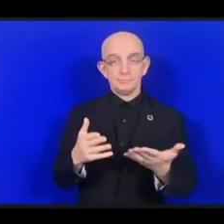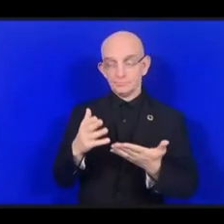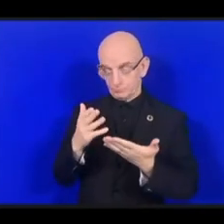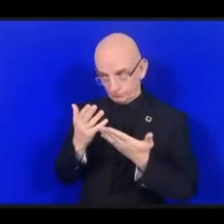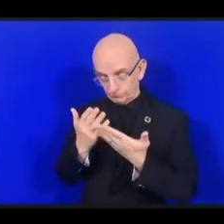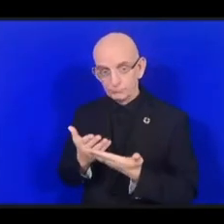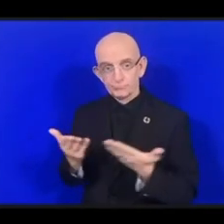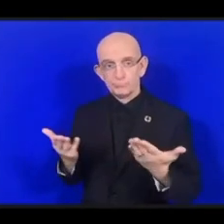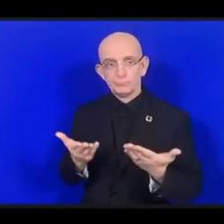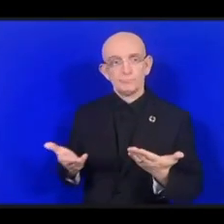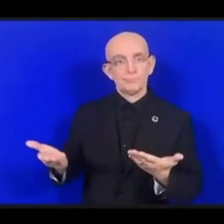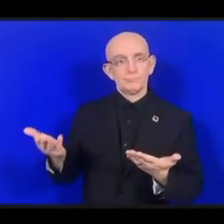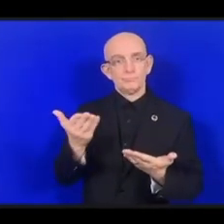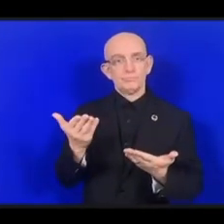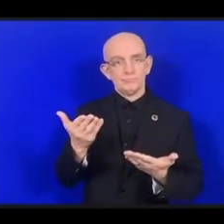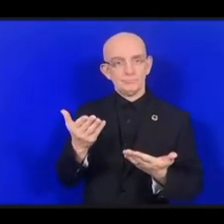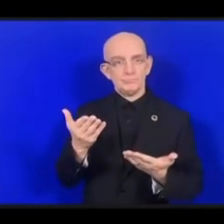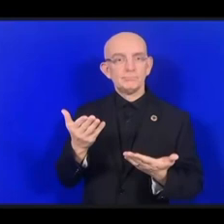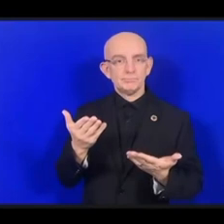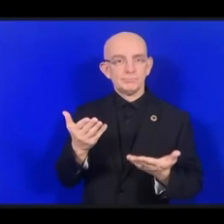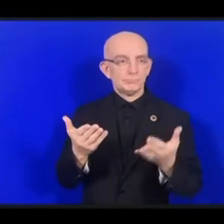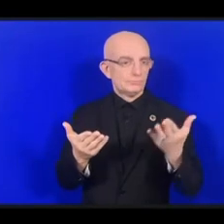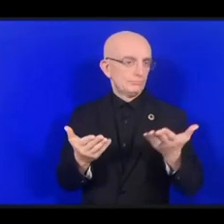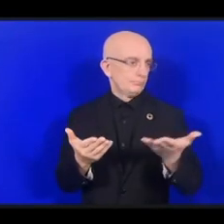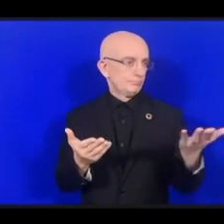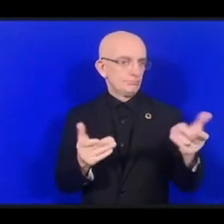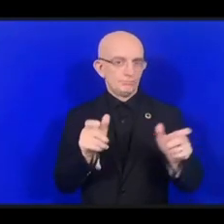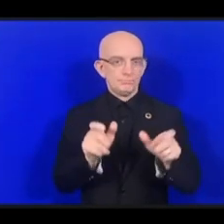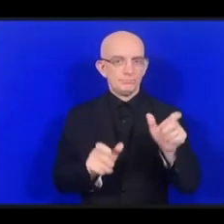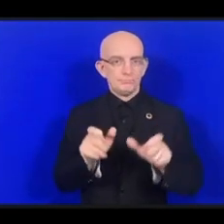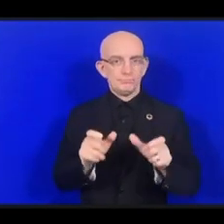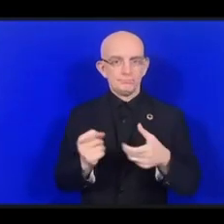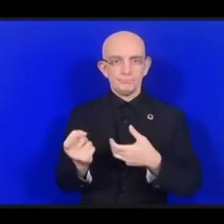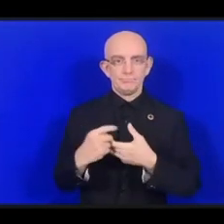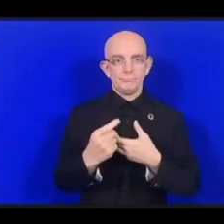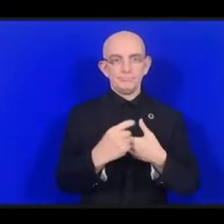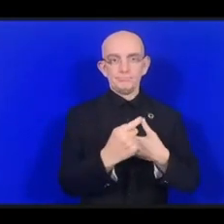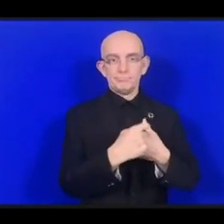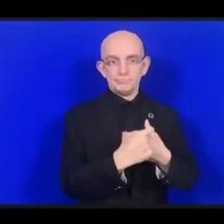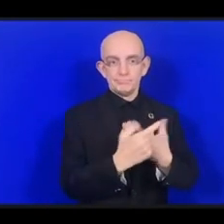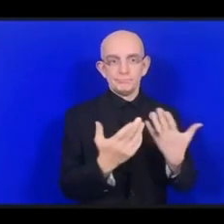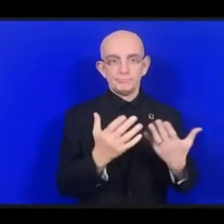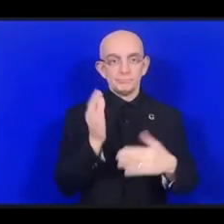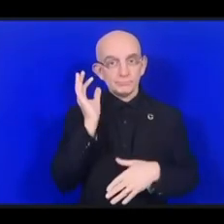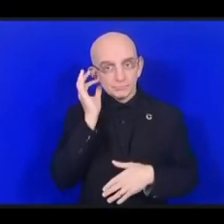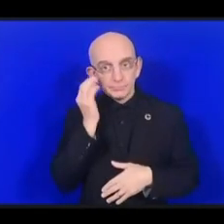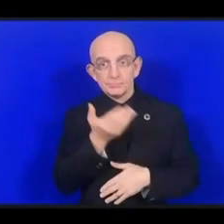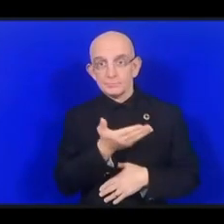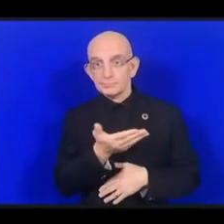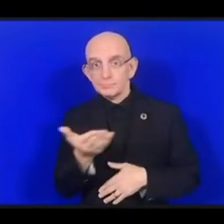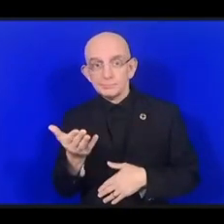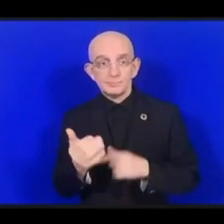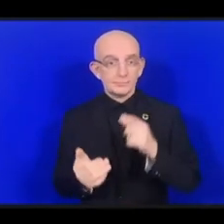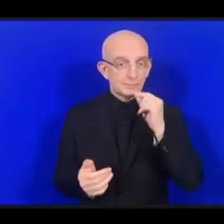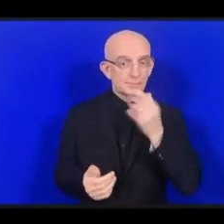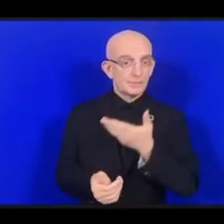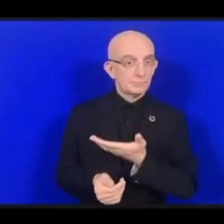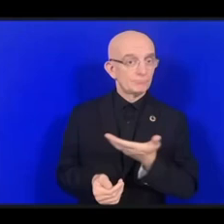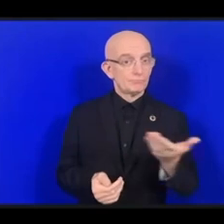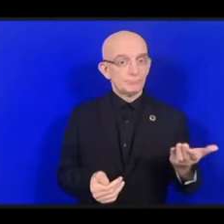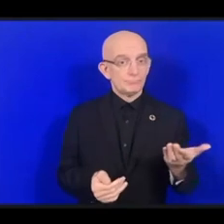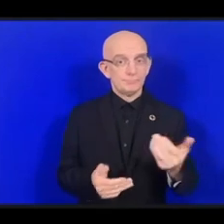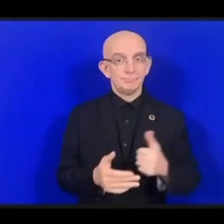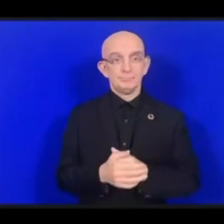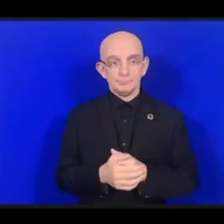и небинарные люди. Я рада обратиться к вам в последний день форума IGF.